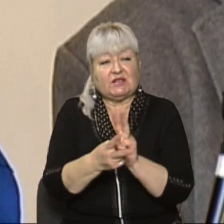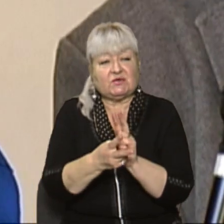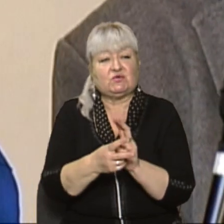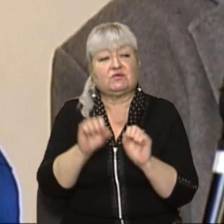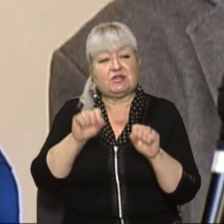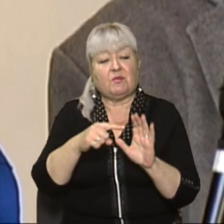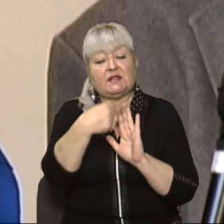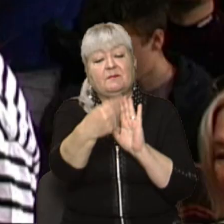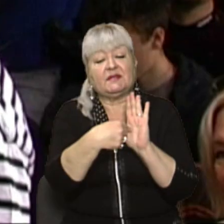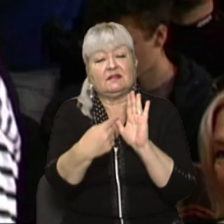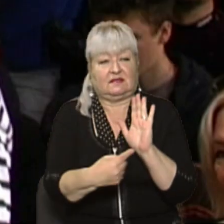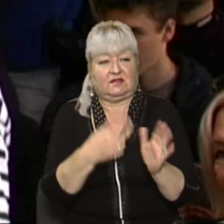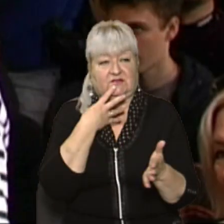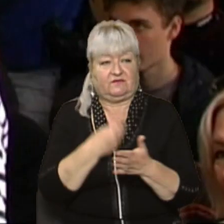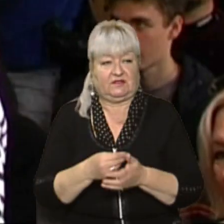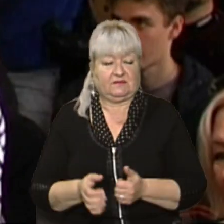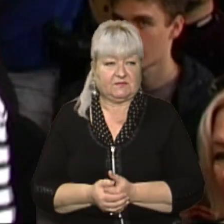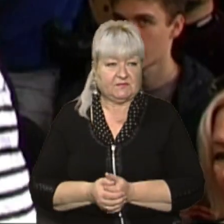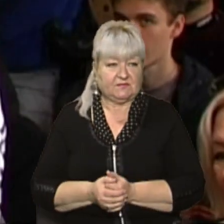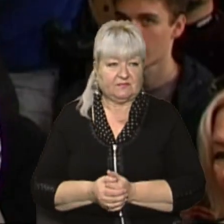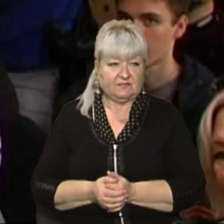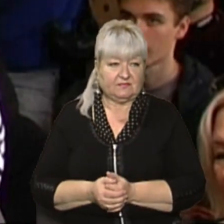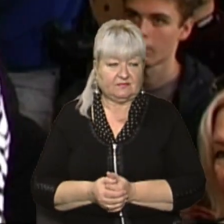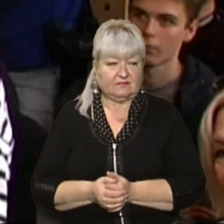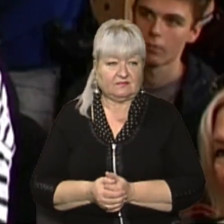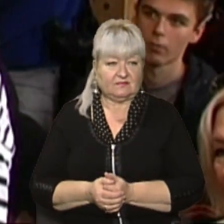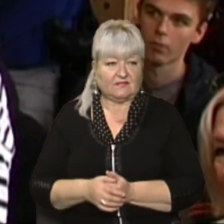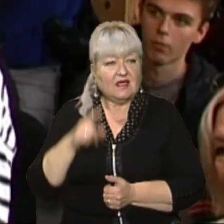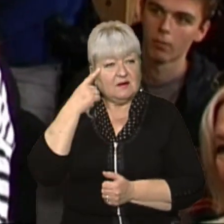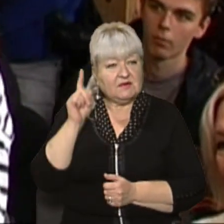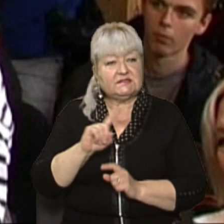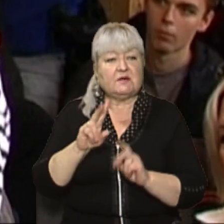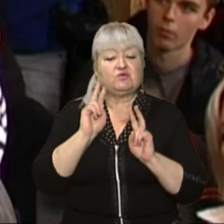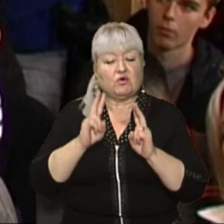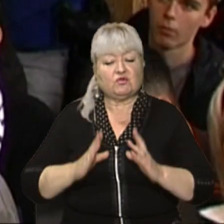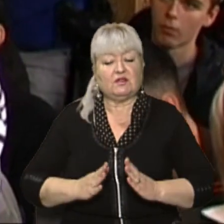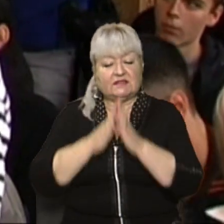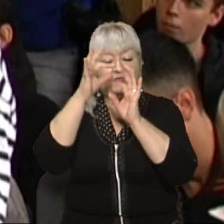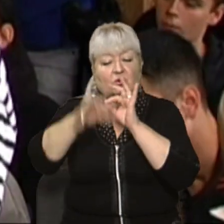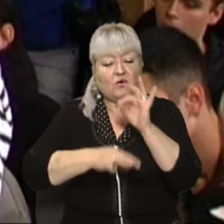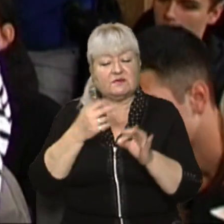поставити свої запитання. Було часто астронавти беруть з собою щось маленьке лимон, вийцяція.